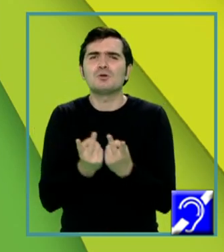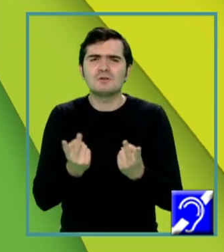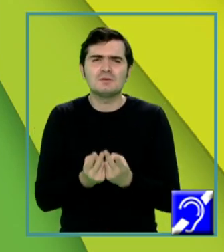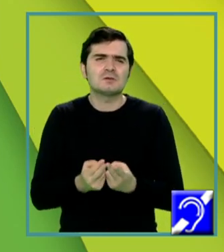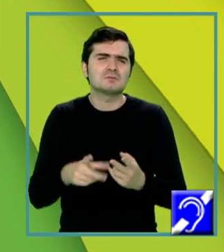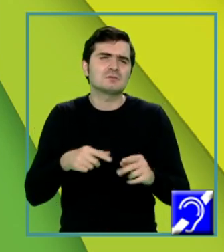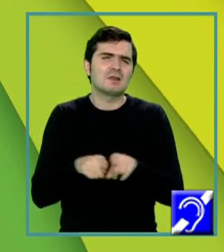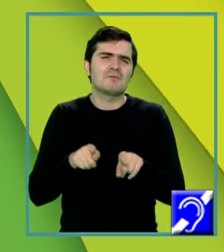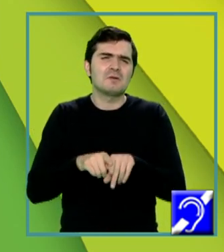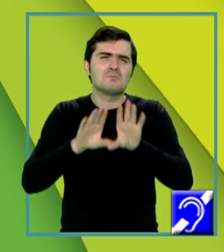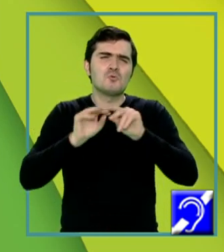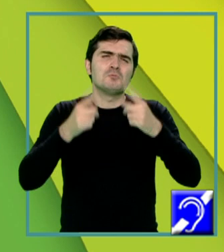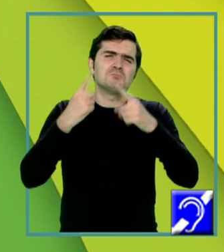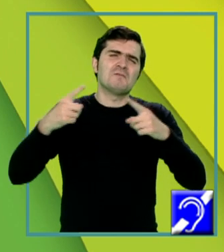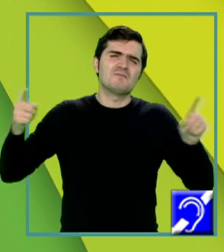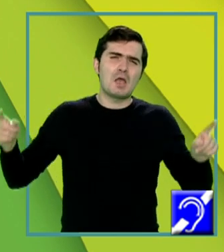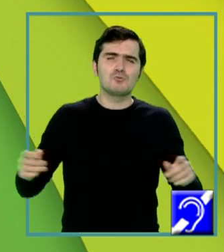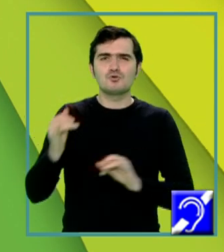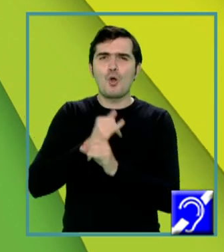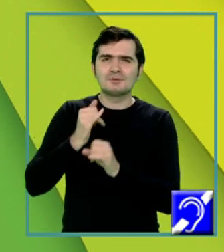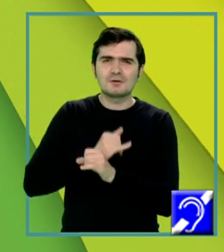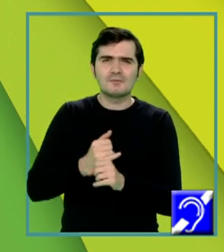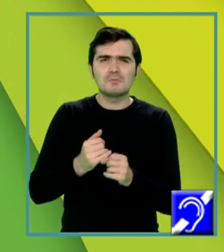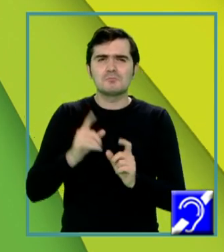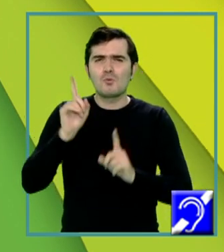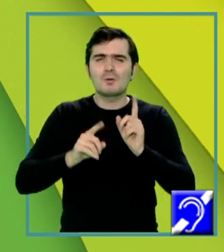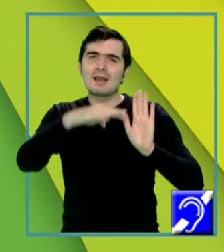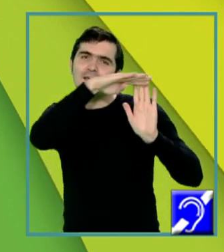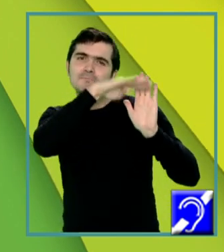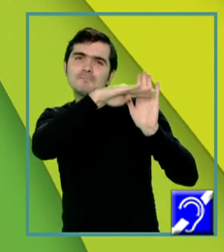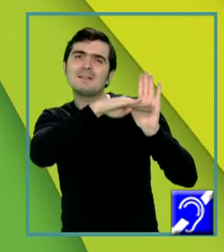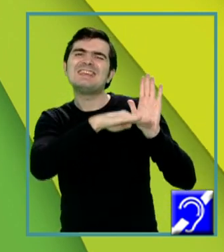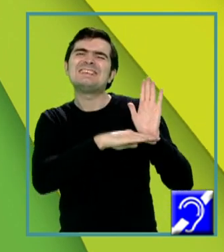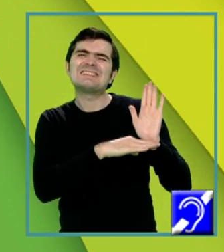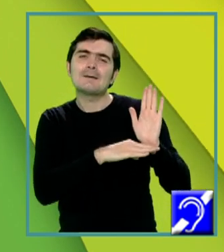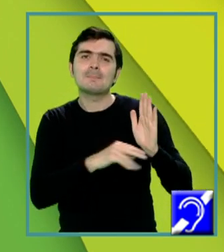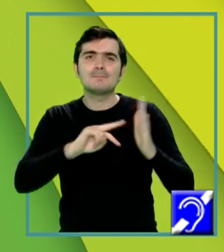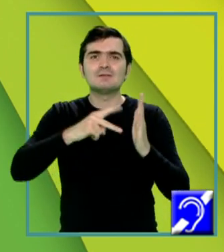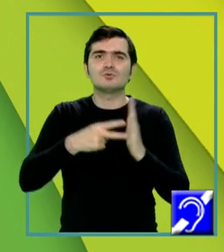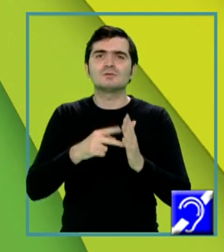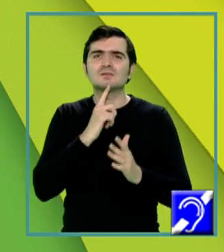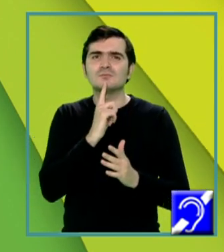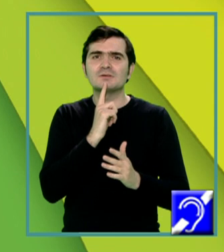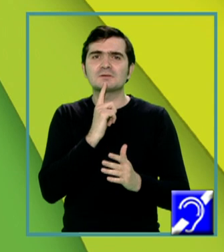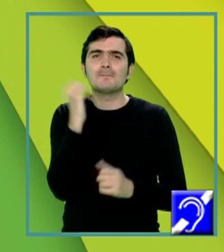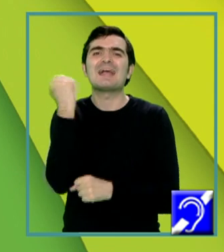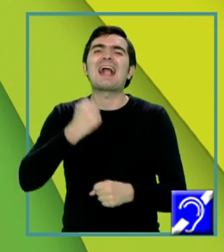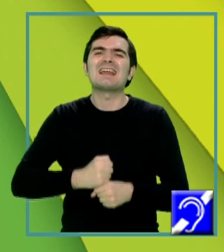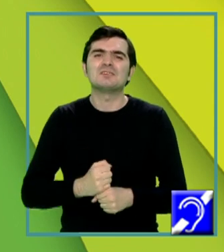se pot clasifica în multe categorii, observăm aici o sumară clasificare, metode mecanice, care